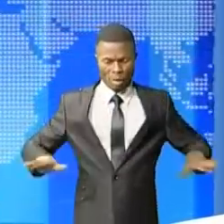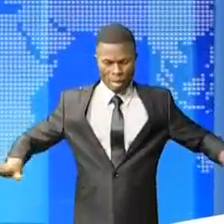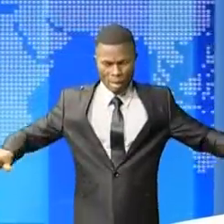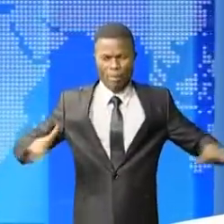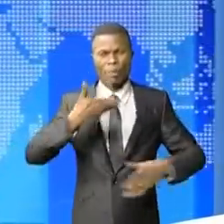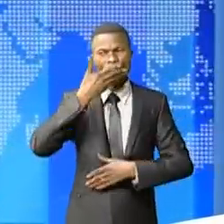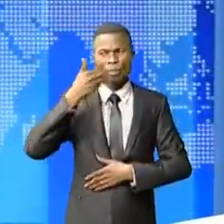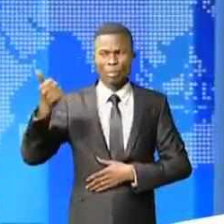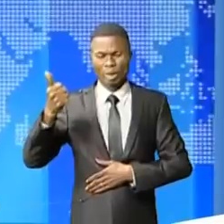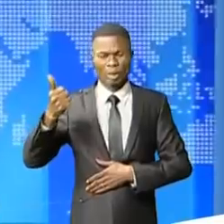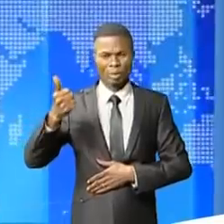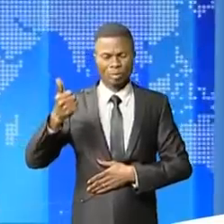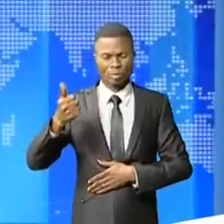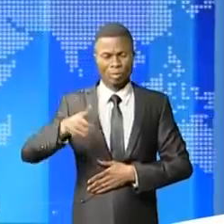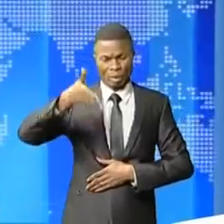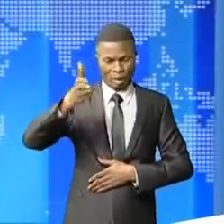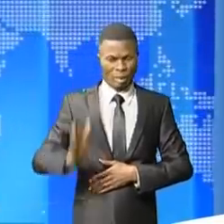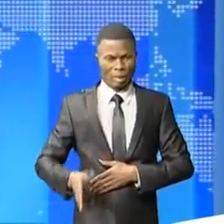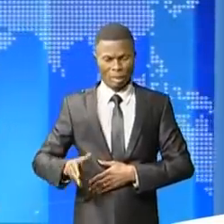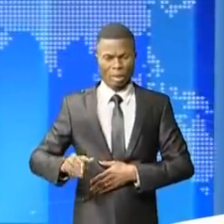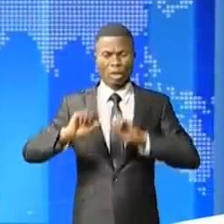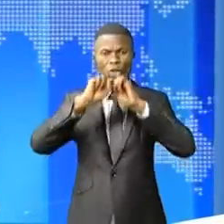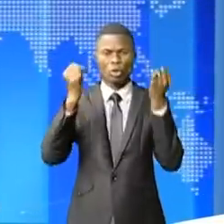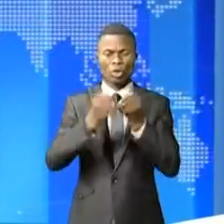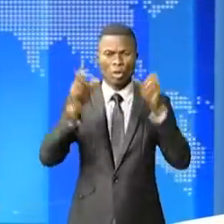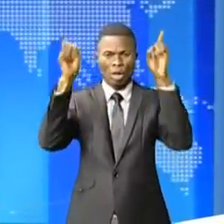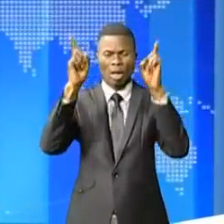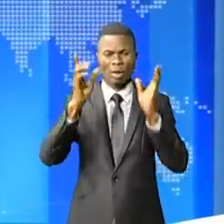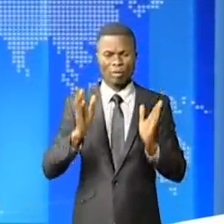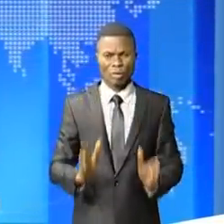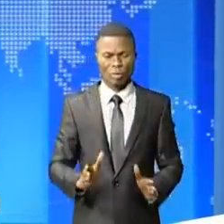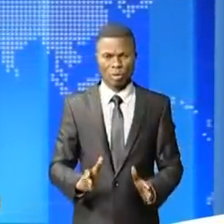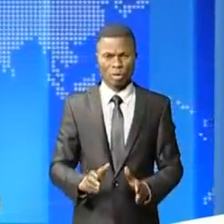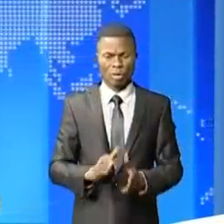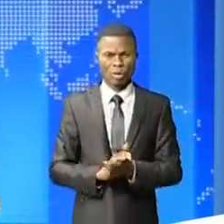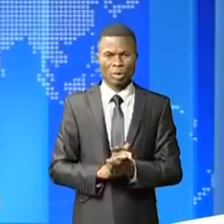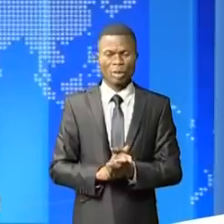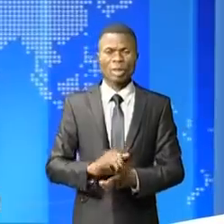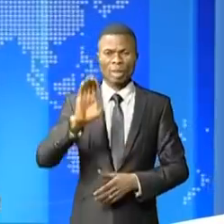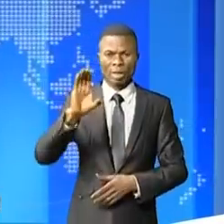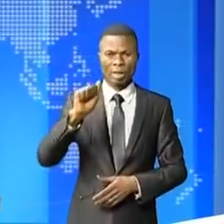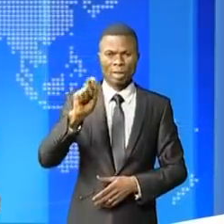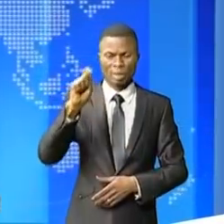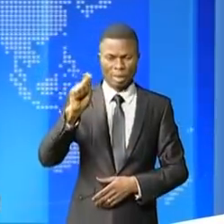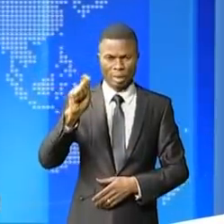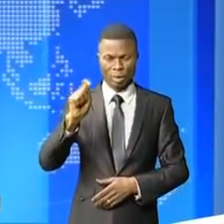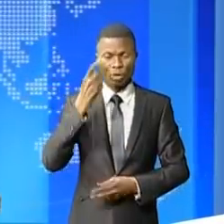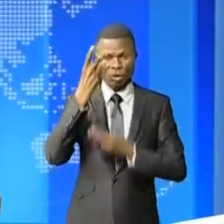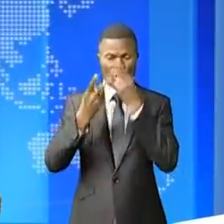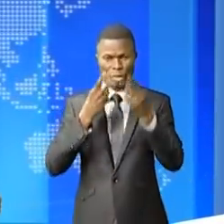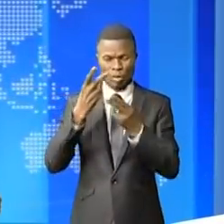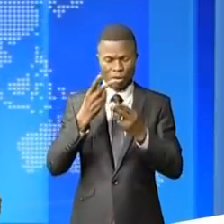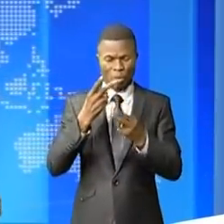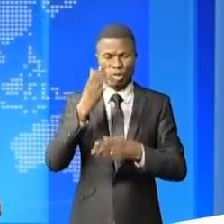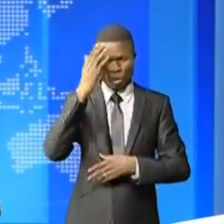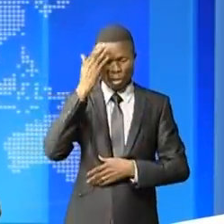fiables et modernes. Les experts de la firme africaine 4 Project Africa ont effectué une visite d